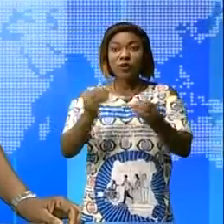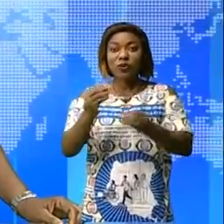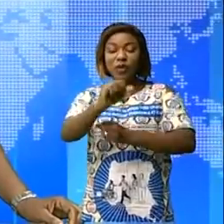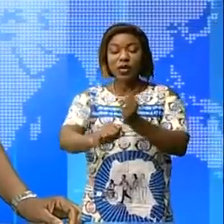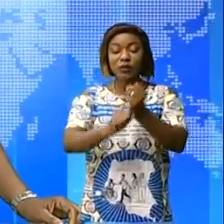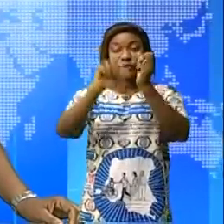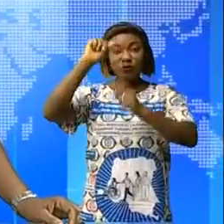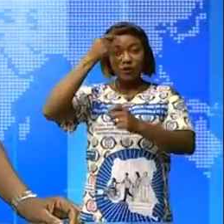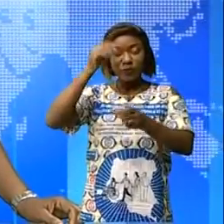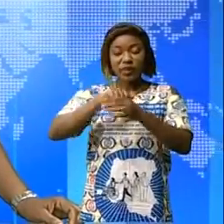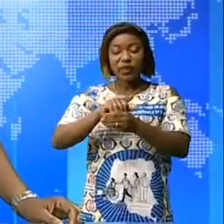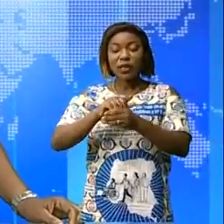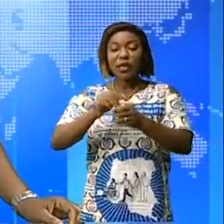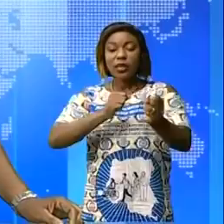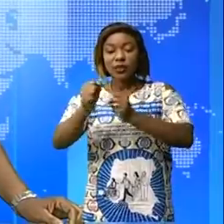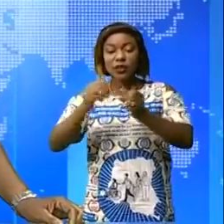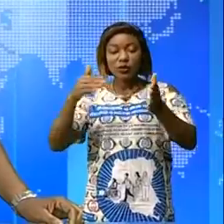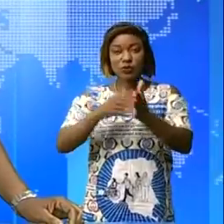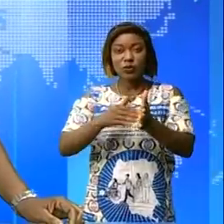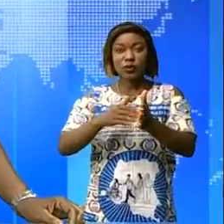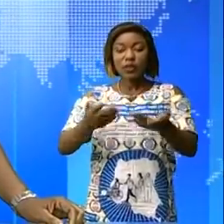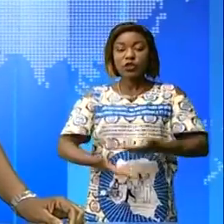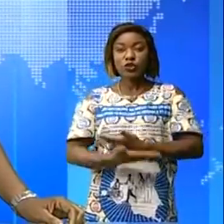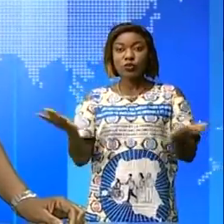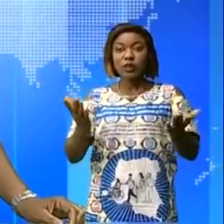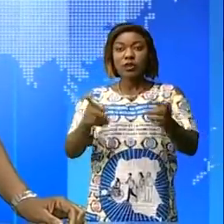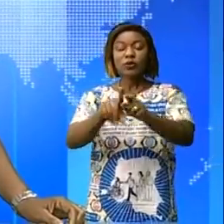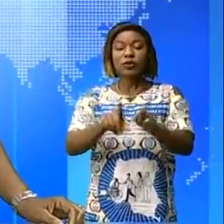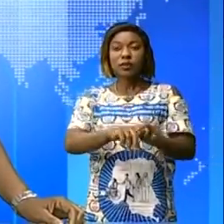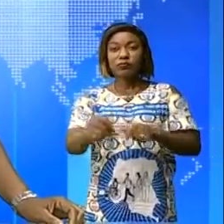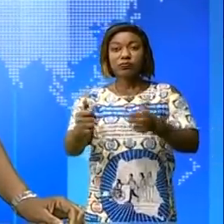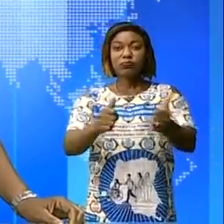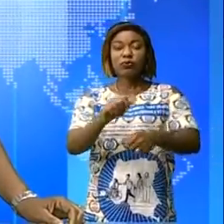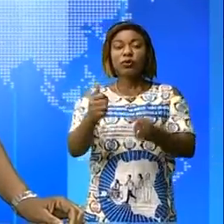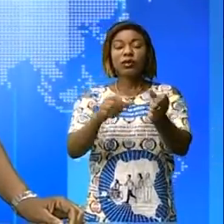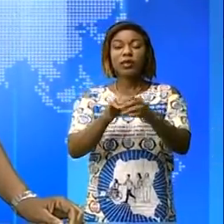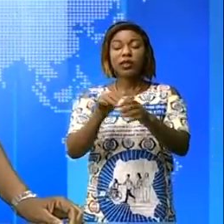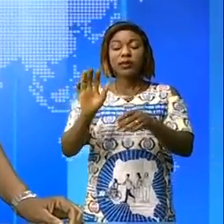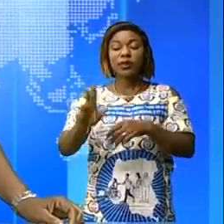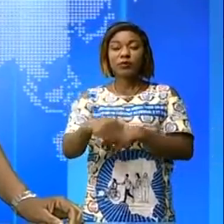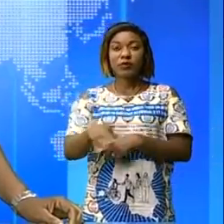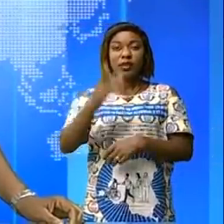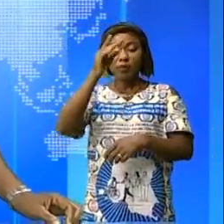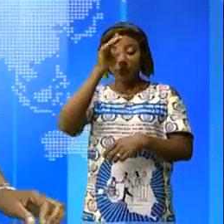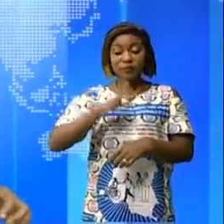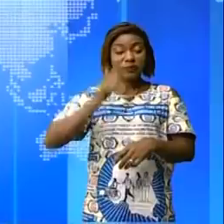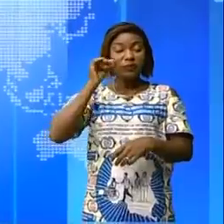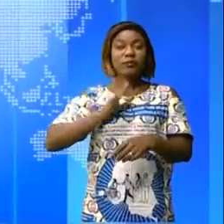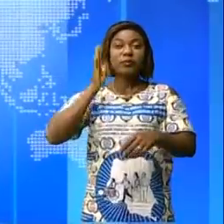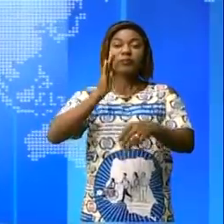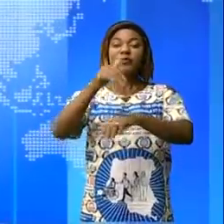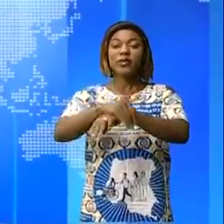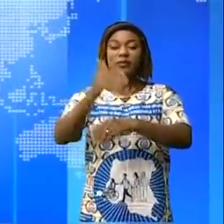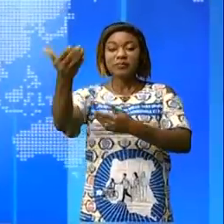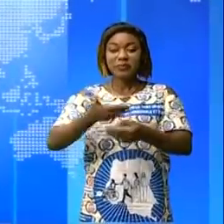gouvernement dans le cadre des luttes contre le chômage et les antivaleurs dans cette province. Mesdames et Messieurs, bonsoir et merci